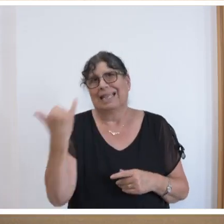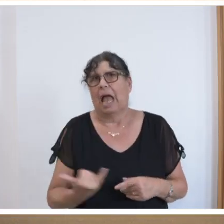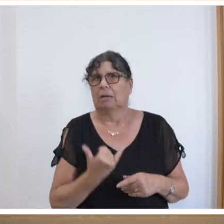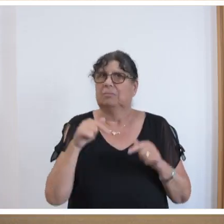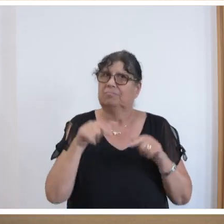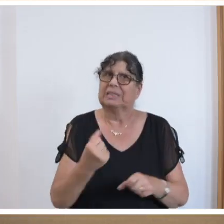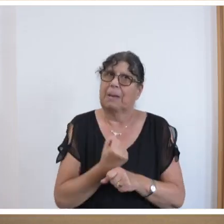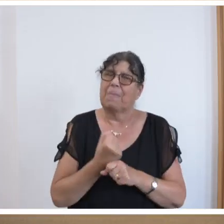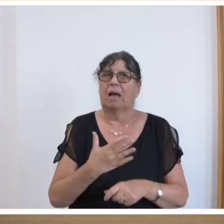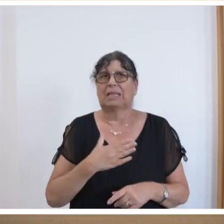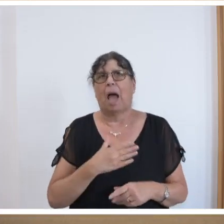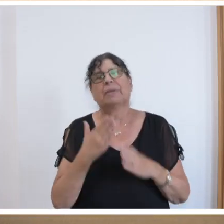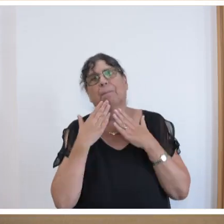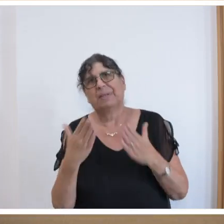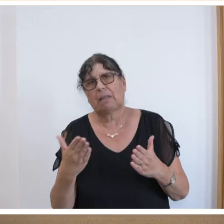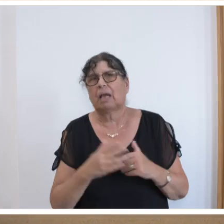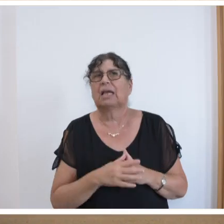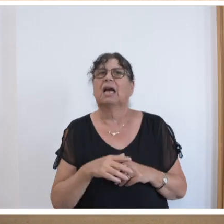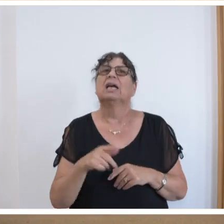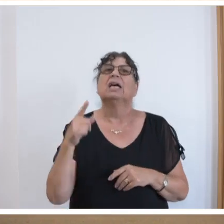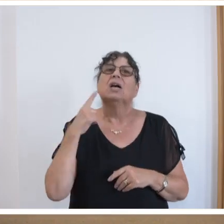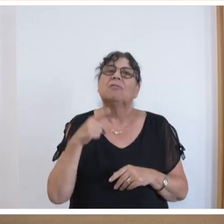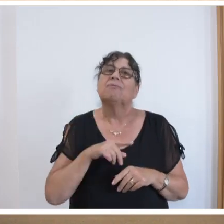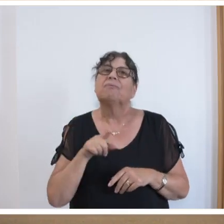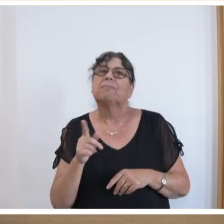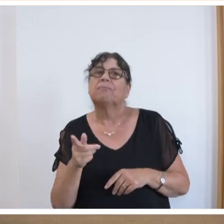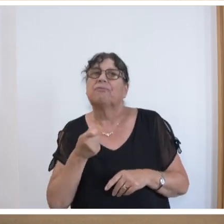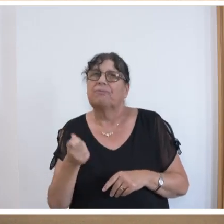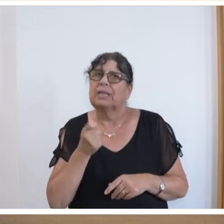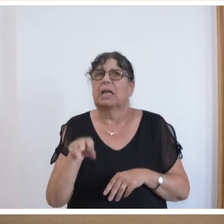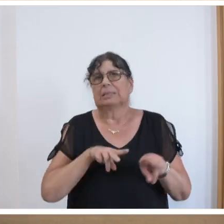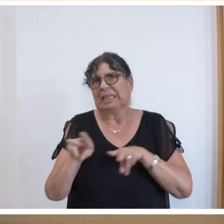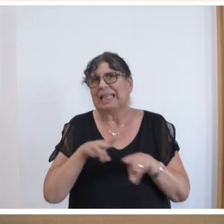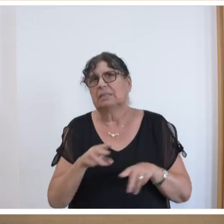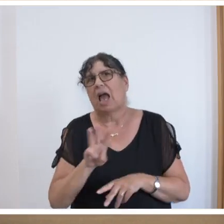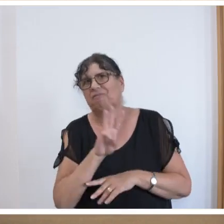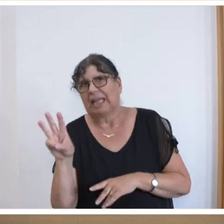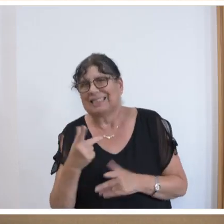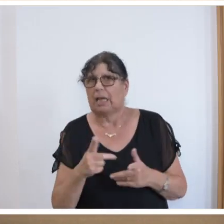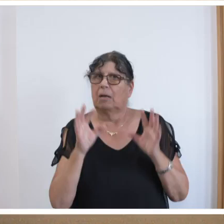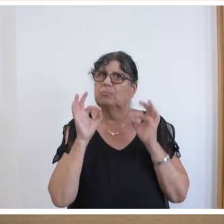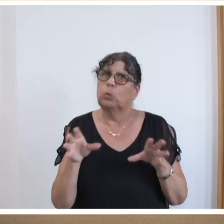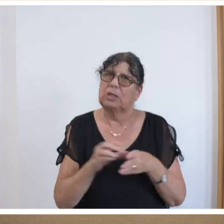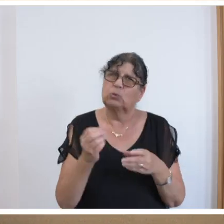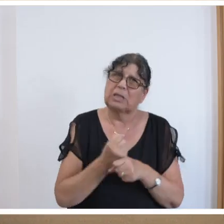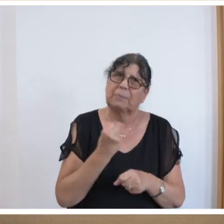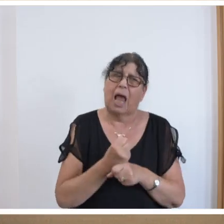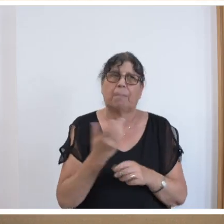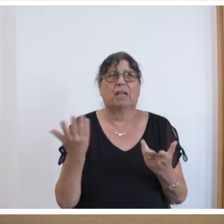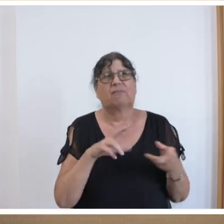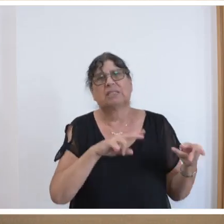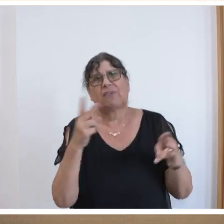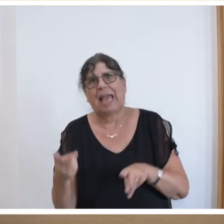gegangen sind. Ich bedanke mich beim Wissenschaftsminister Jakob von Weizsäcker an der Stelle für die gute Zusammenarbeit, insbesondere was Veränderungen